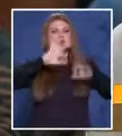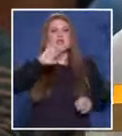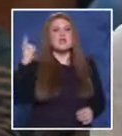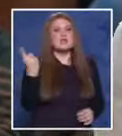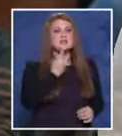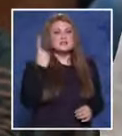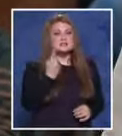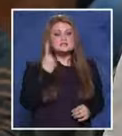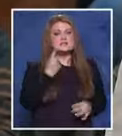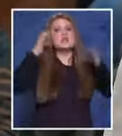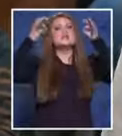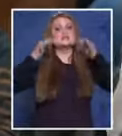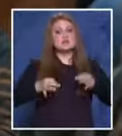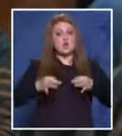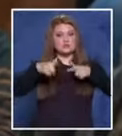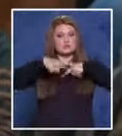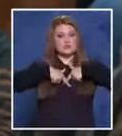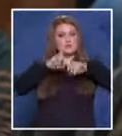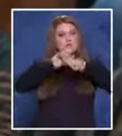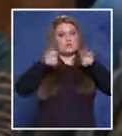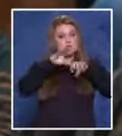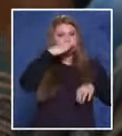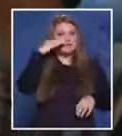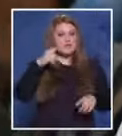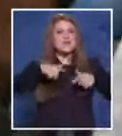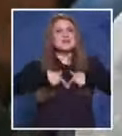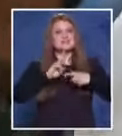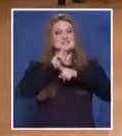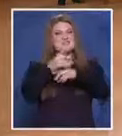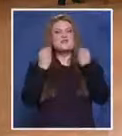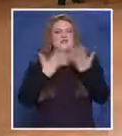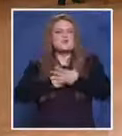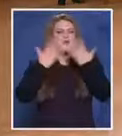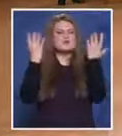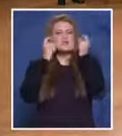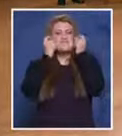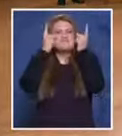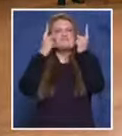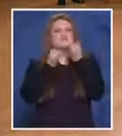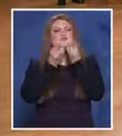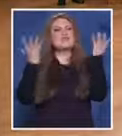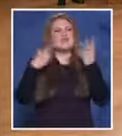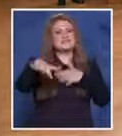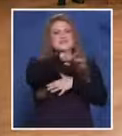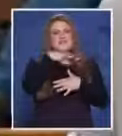единственото сериозно съдебно реалити у нас. Съдъвлиза добро утро на чудесната публика!